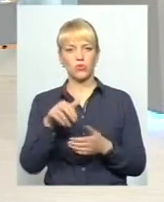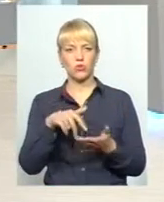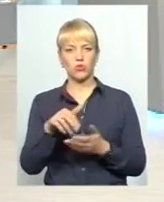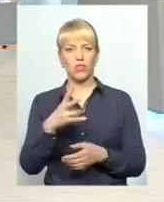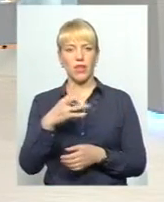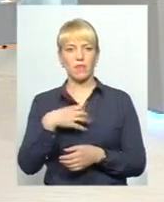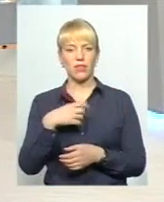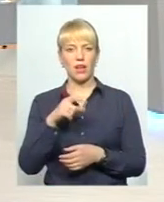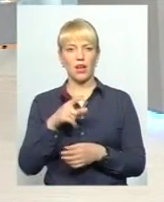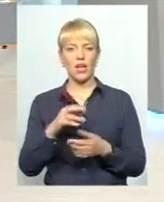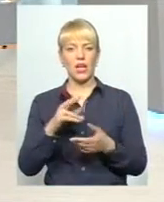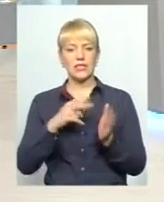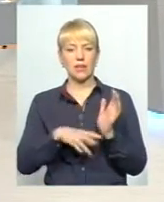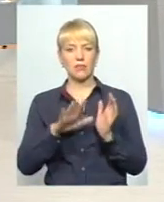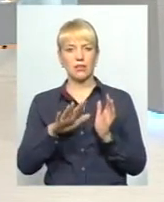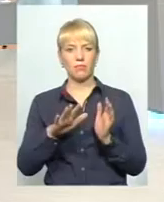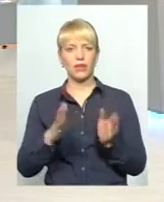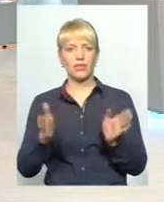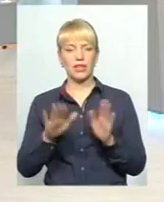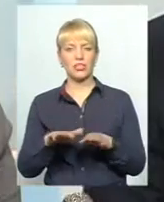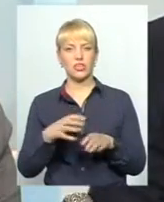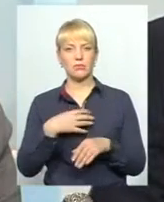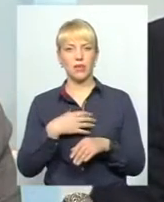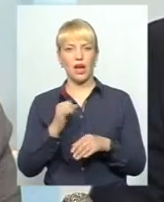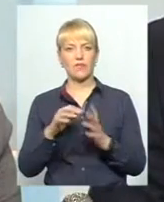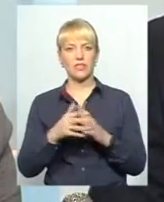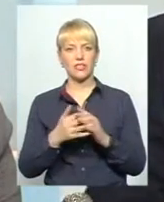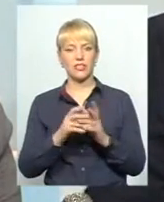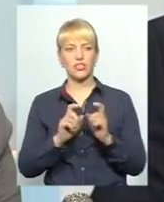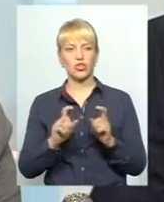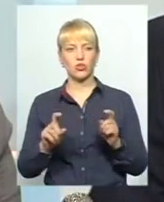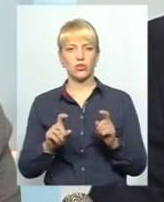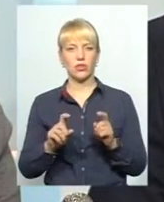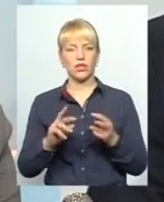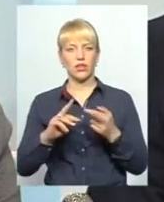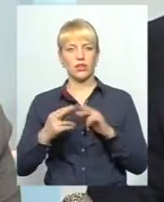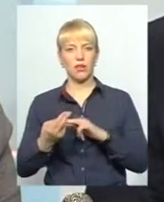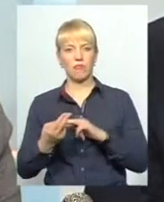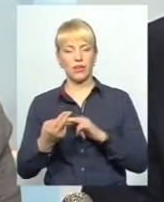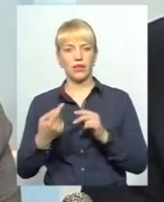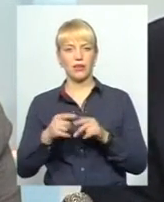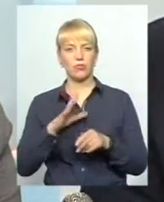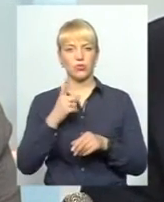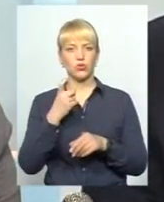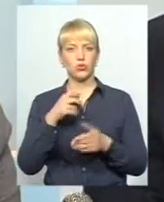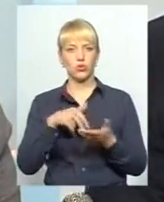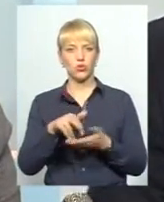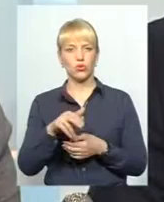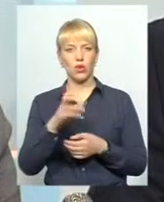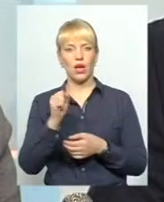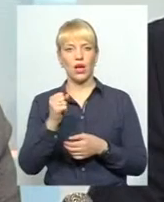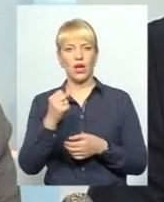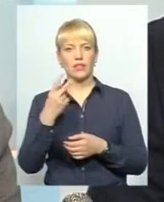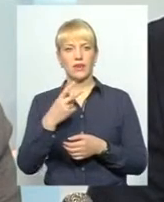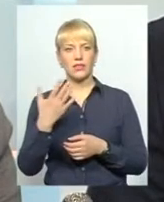з них 75 по результатах ЗНО залишилось медалістами. А в сільських школах рівно навпаки. Йшло 100 медалістів, а 25